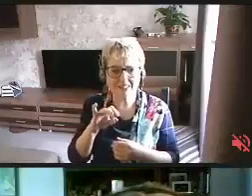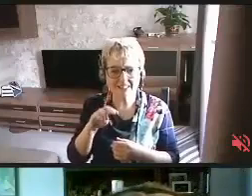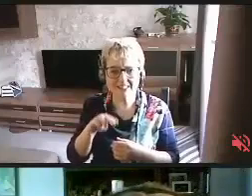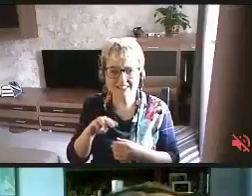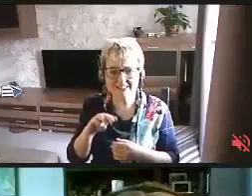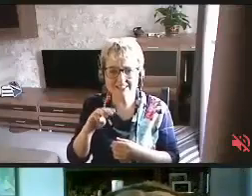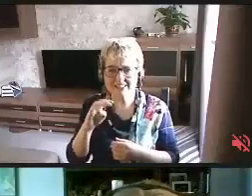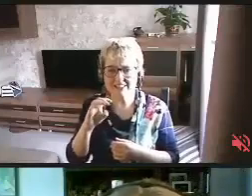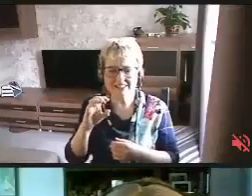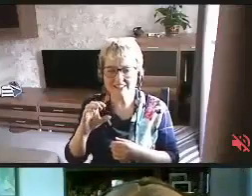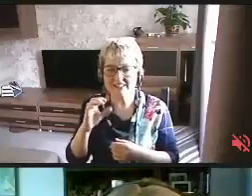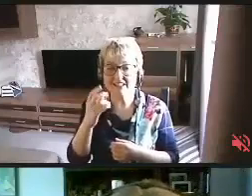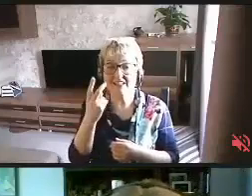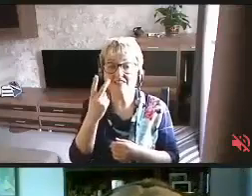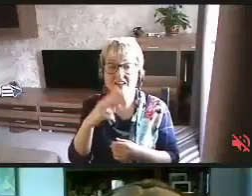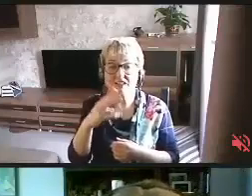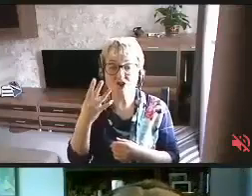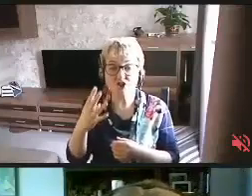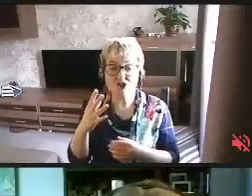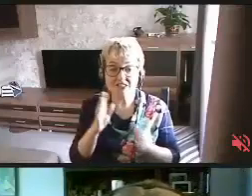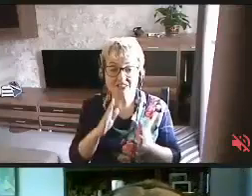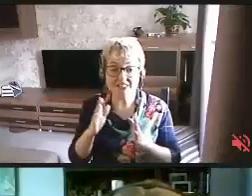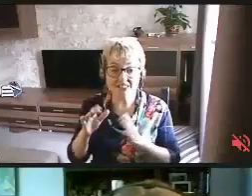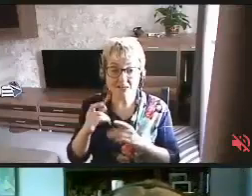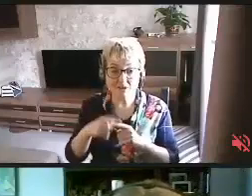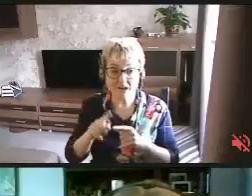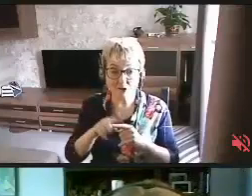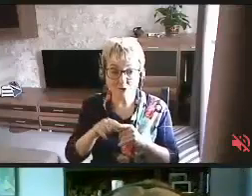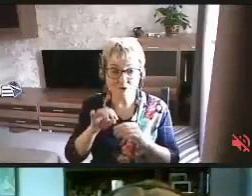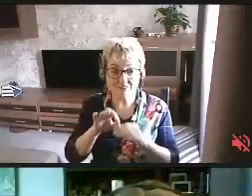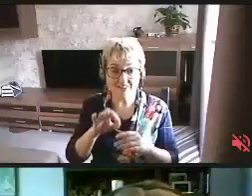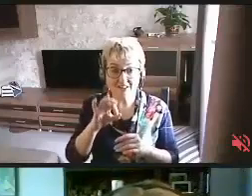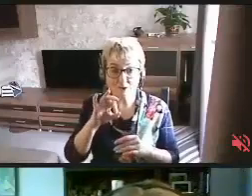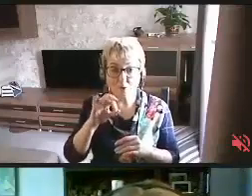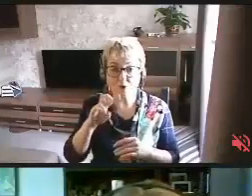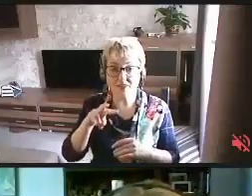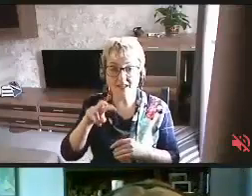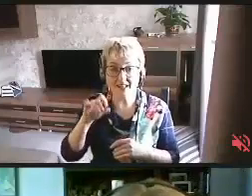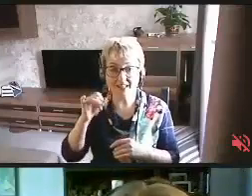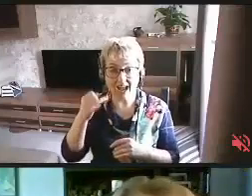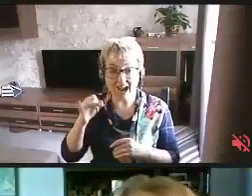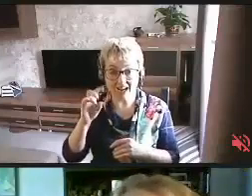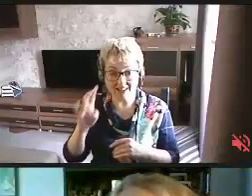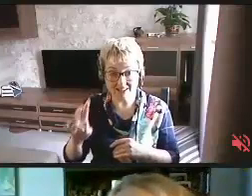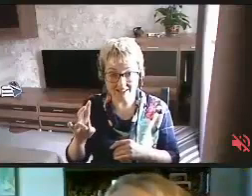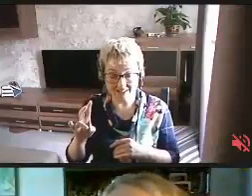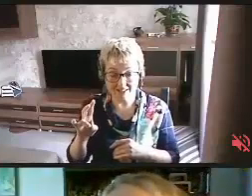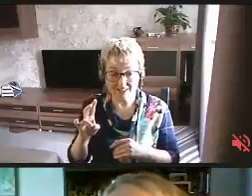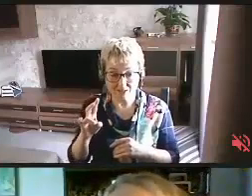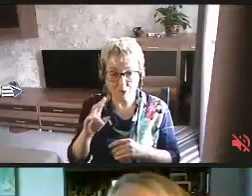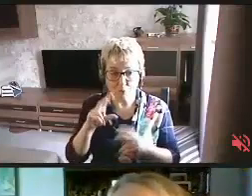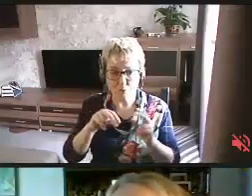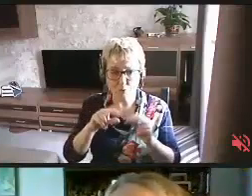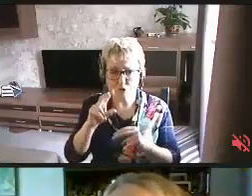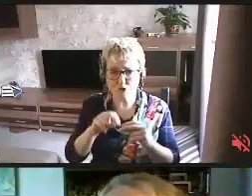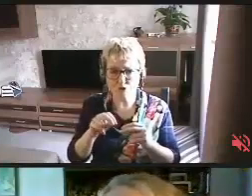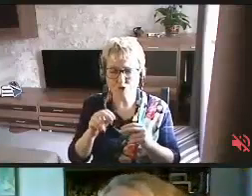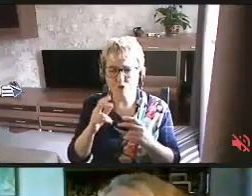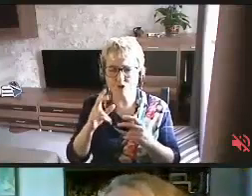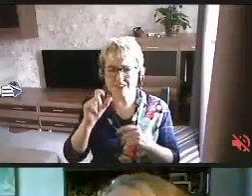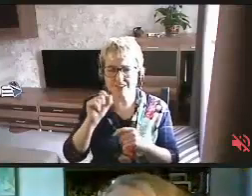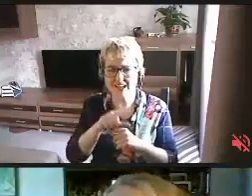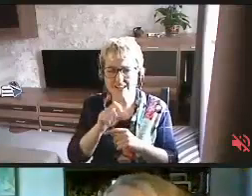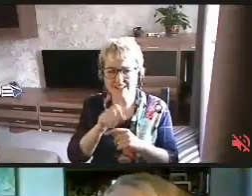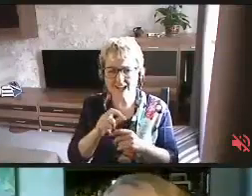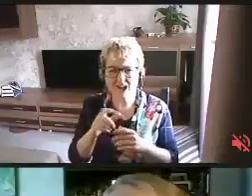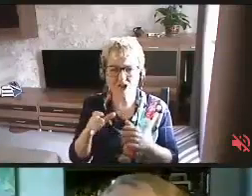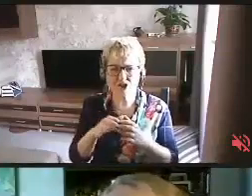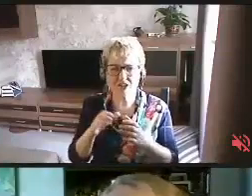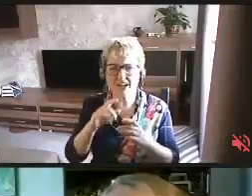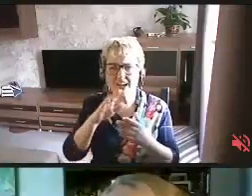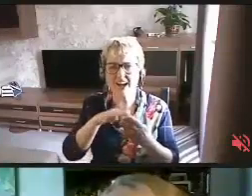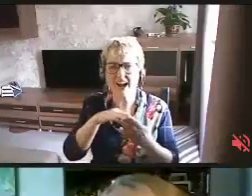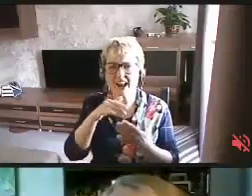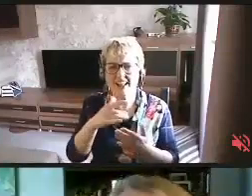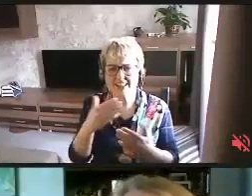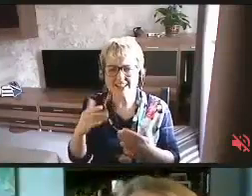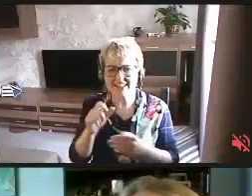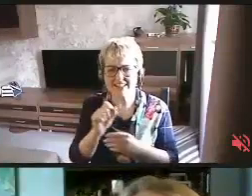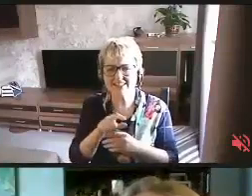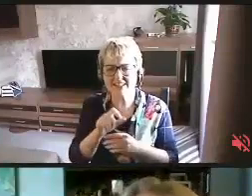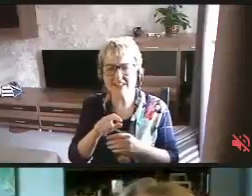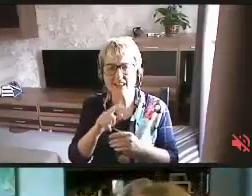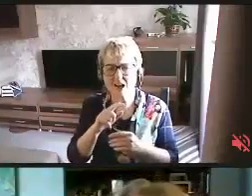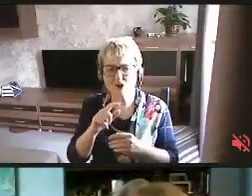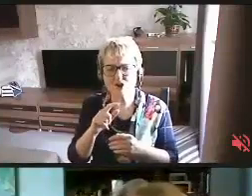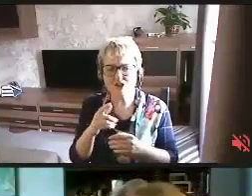Bitrix24 это система, которая позволяет вести онлайн вот, ну, учет задач, календари и корпоративные и прочие задачи.